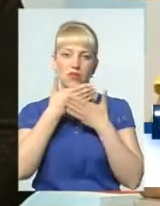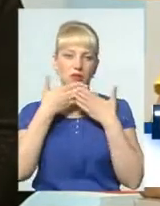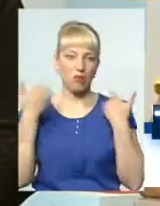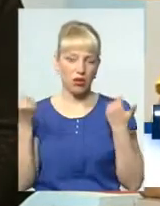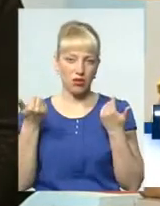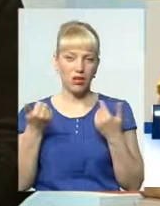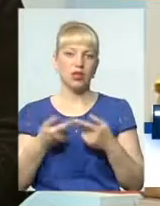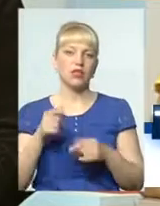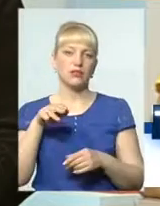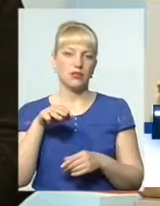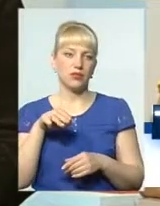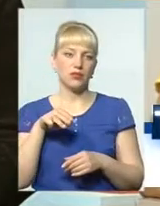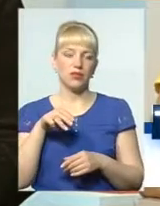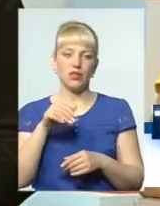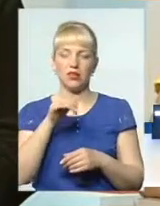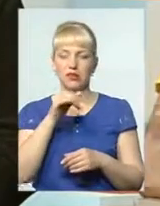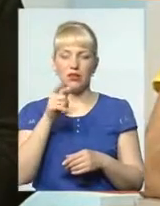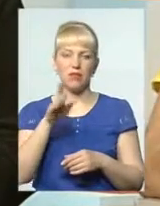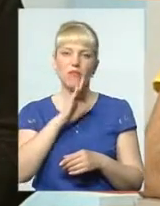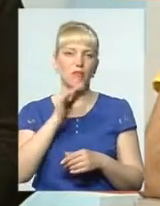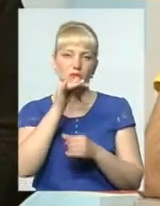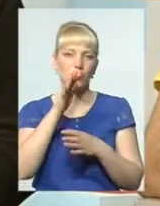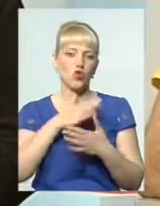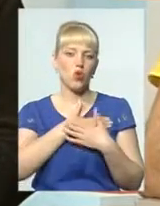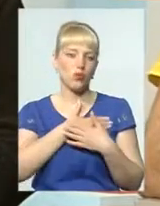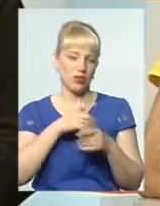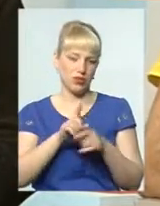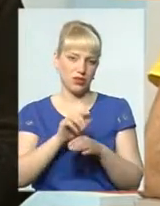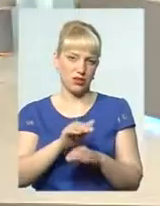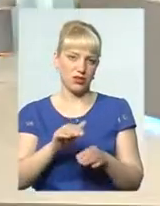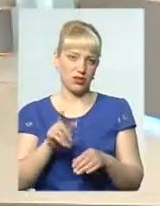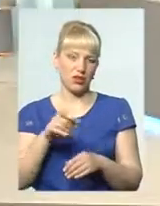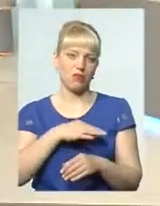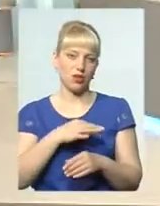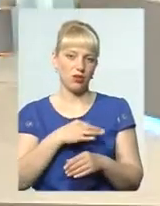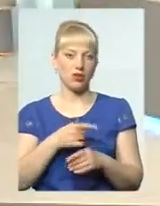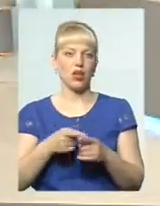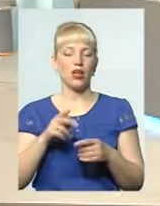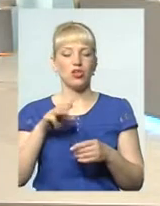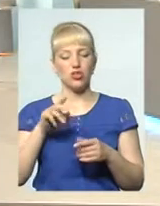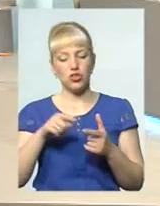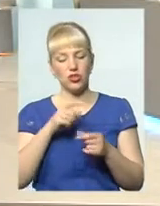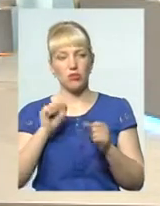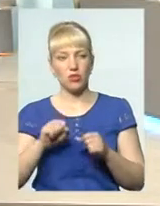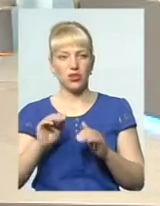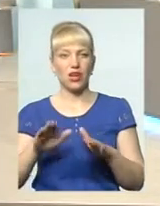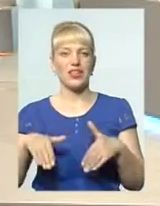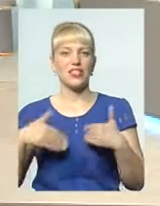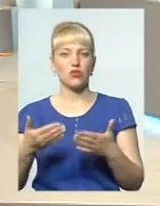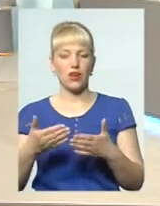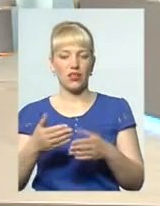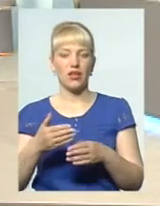матір'ю, не може вона любити їх байдежи. Ми стакалися з таким. Чому не ініціювати позбавлення батьківських прав